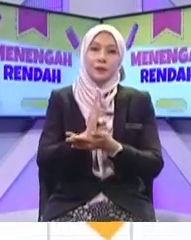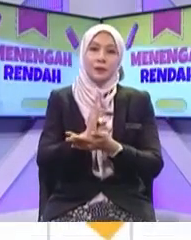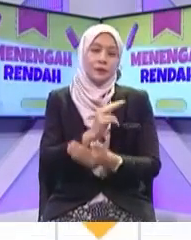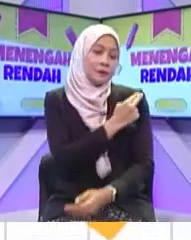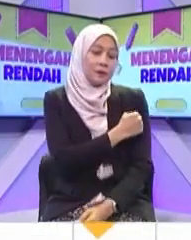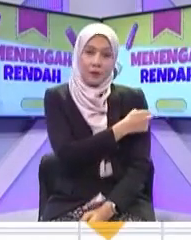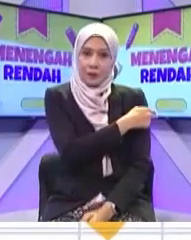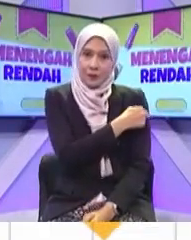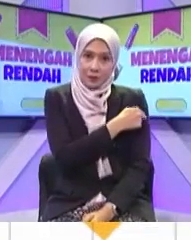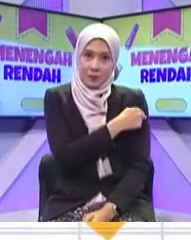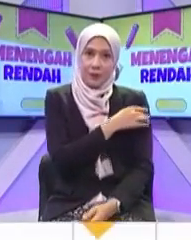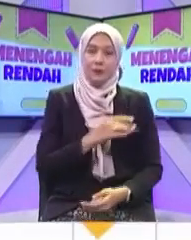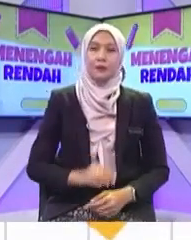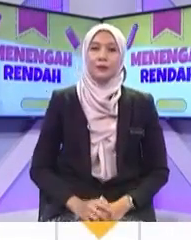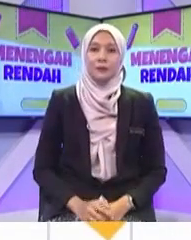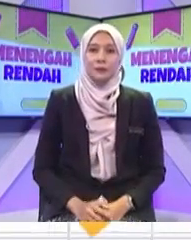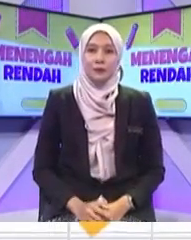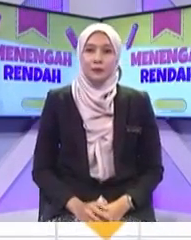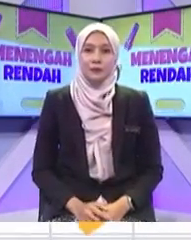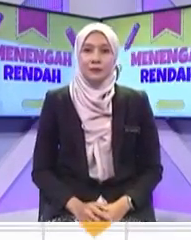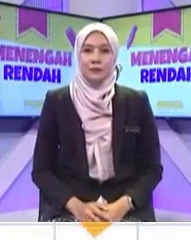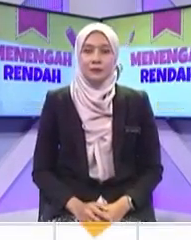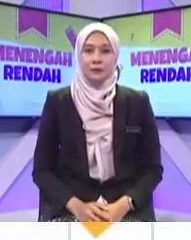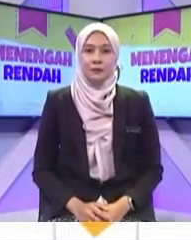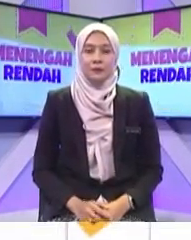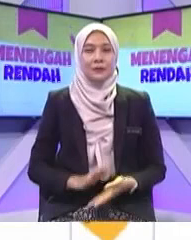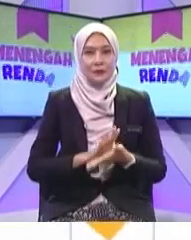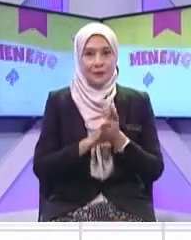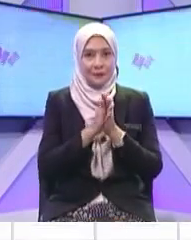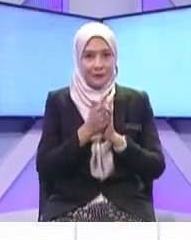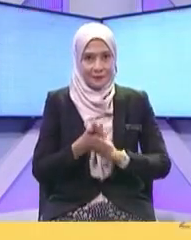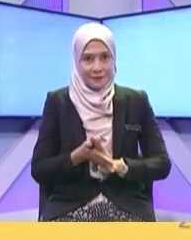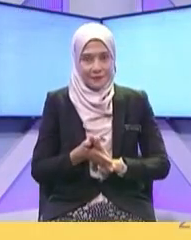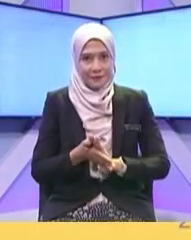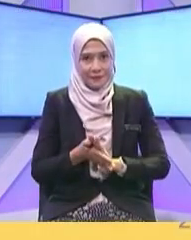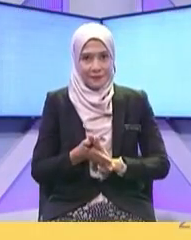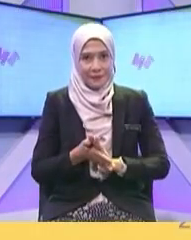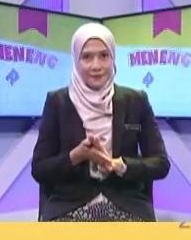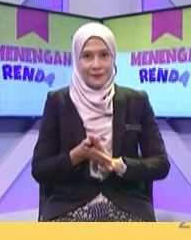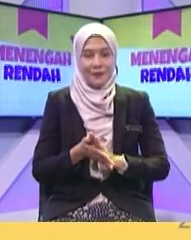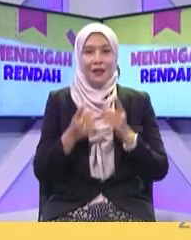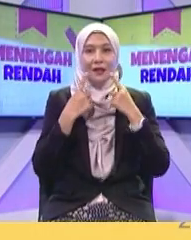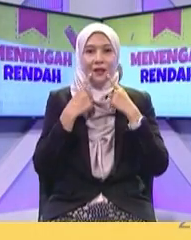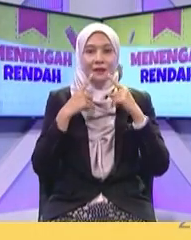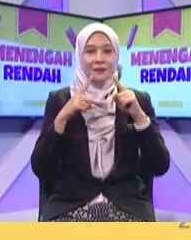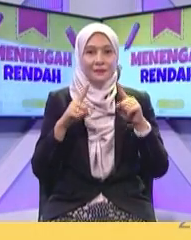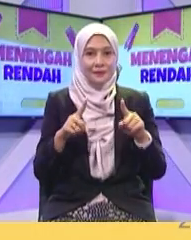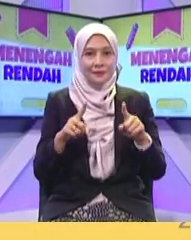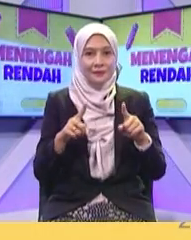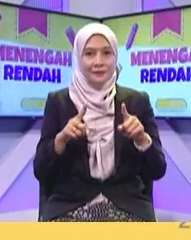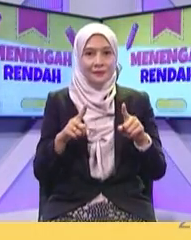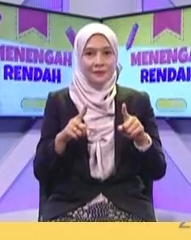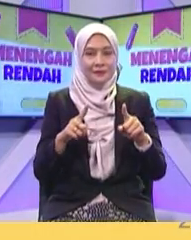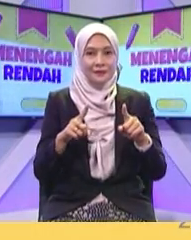ok, tengok tadi kunci dia, kesan telekomunikasi penting kepada siapa? kepada